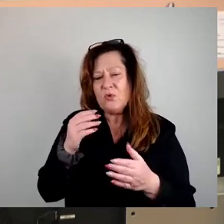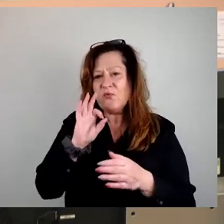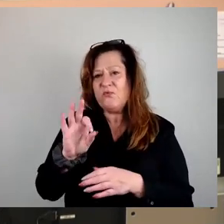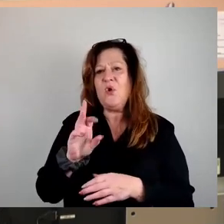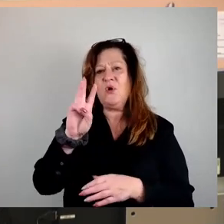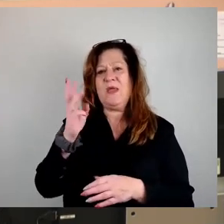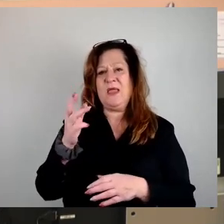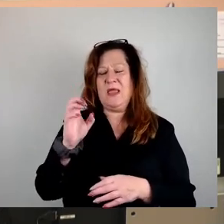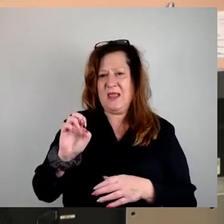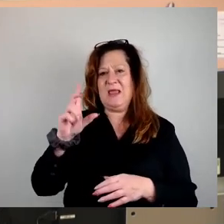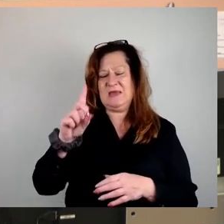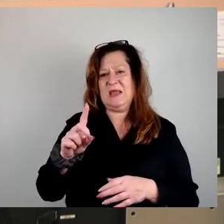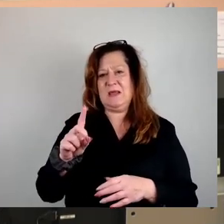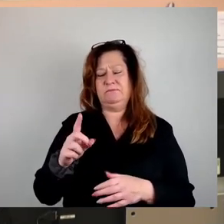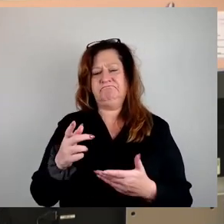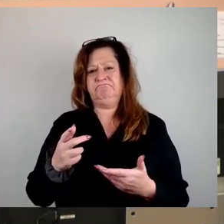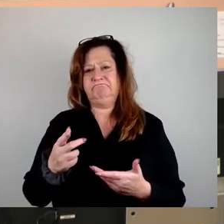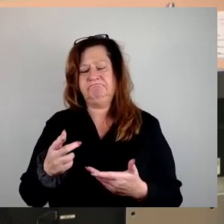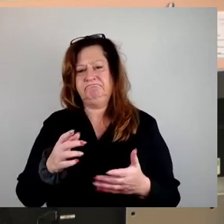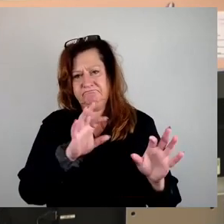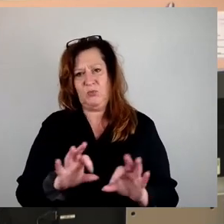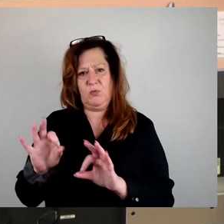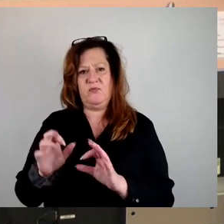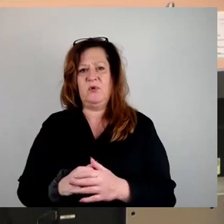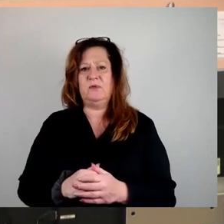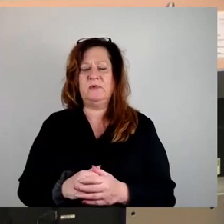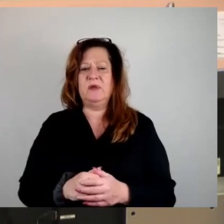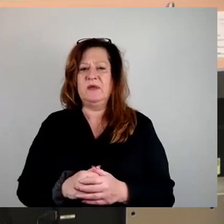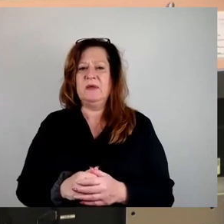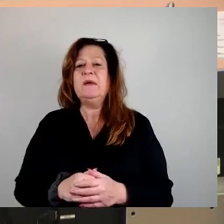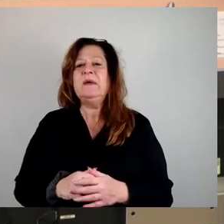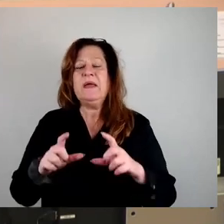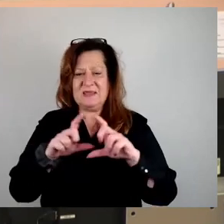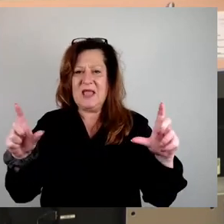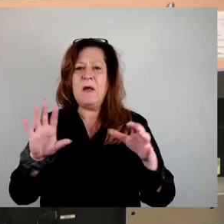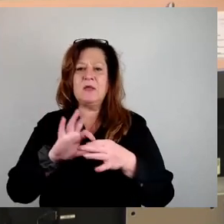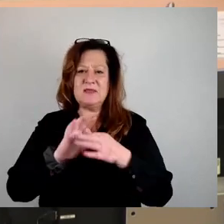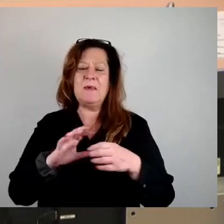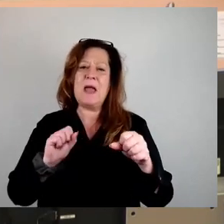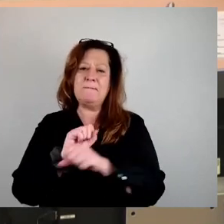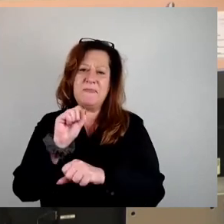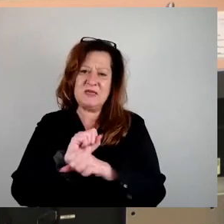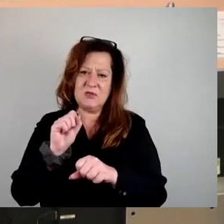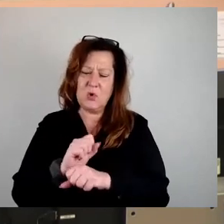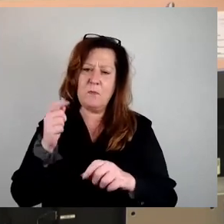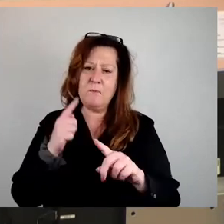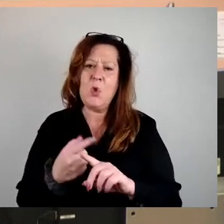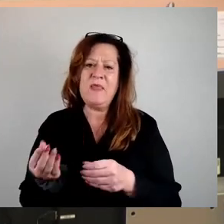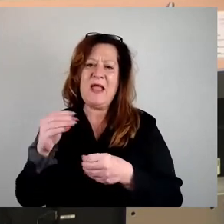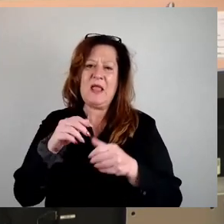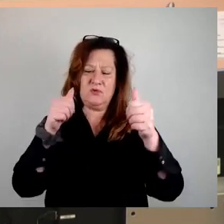noch einen Satz oder zwei, drei kurze Sätze zur Petition und zu unserem Ergänzungsantrag verlieren. Erstmal vielen Dank